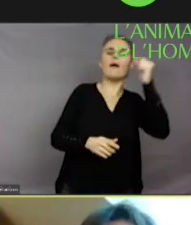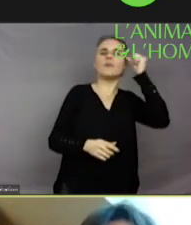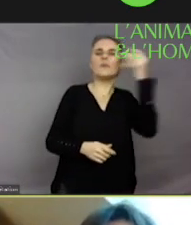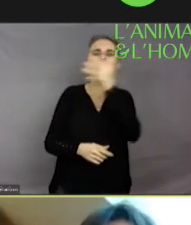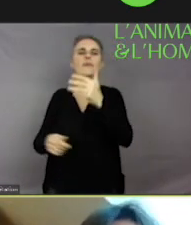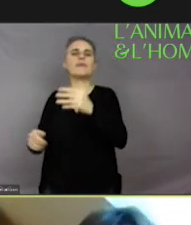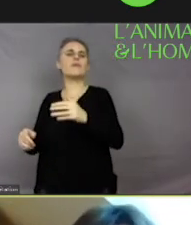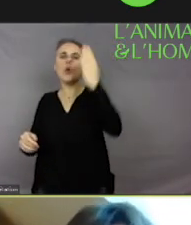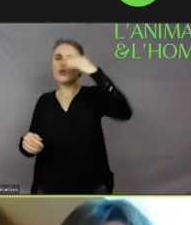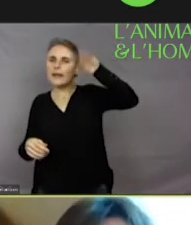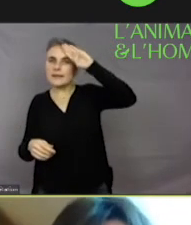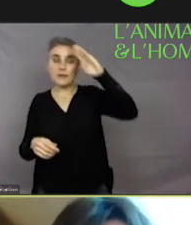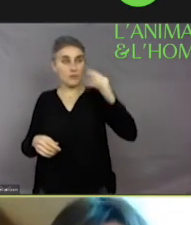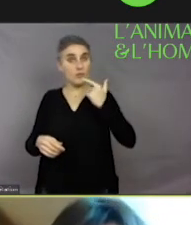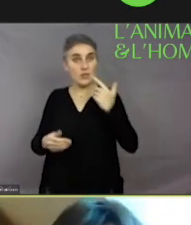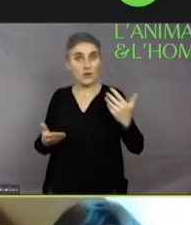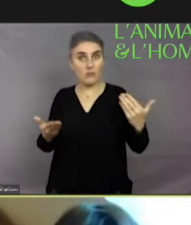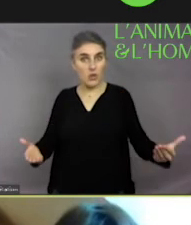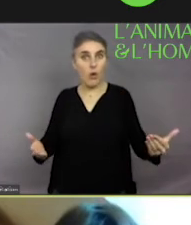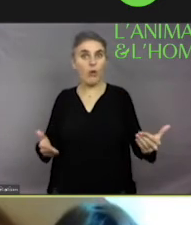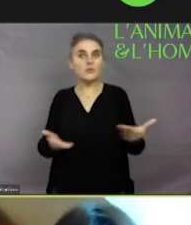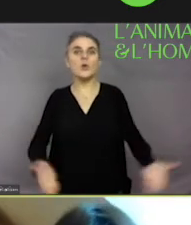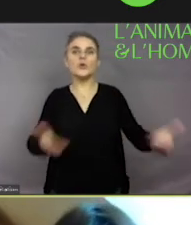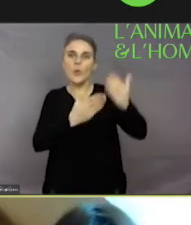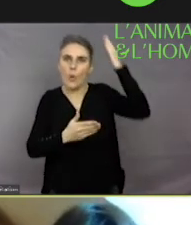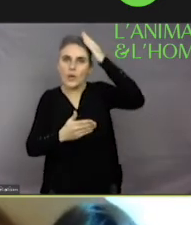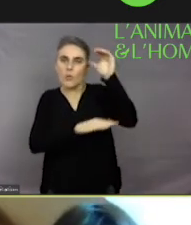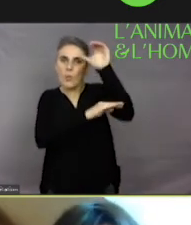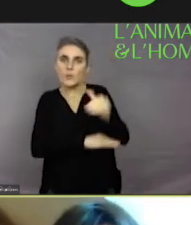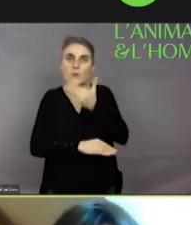que nous parlions le plus précisément possible